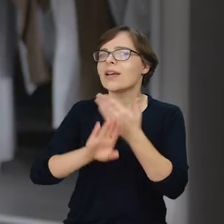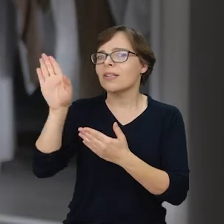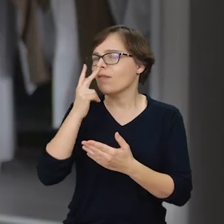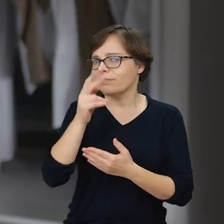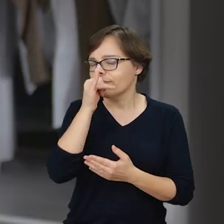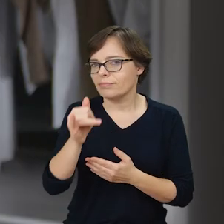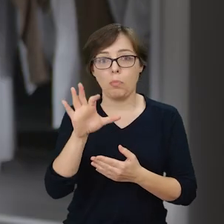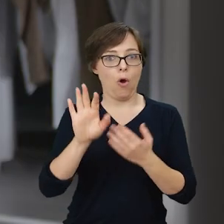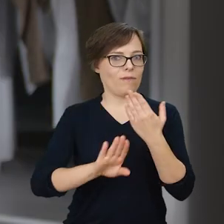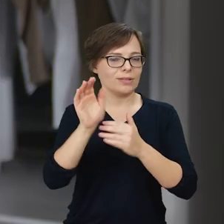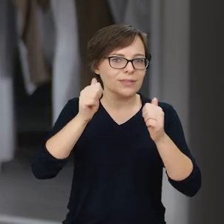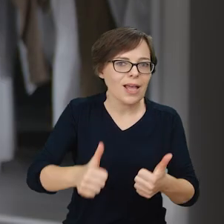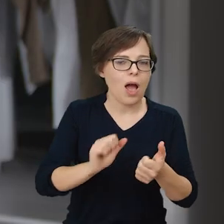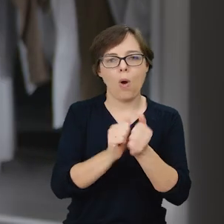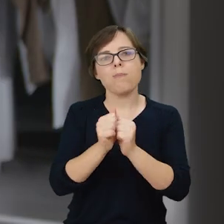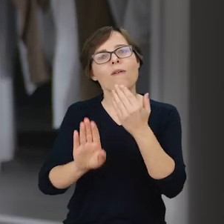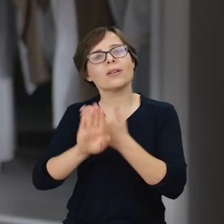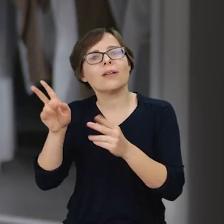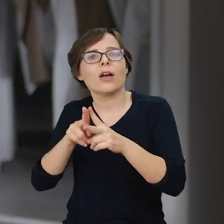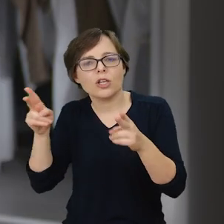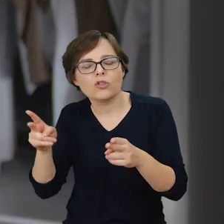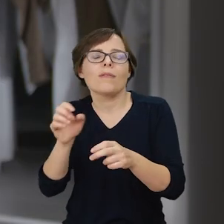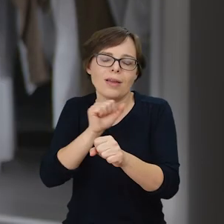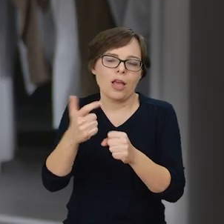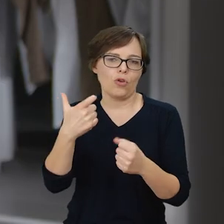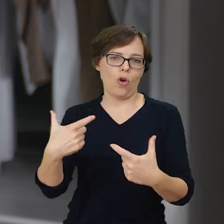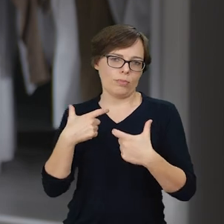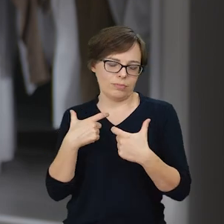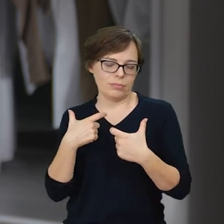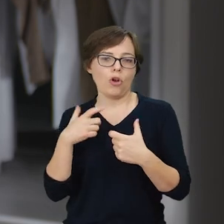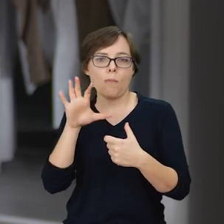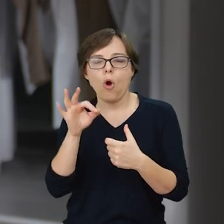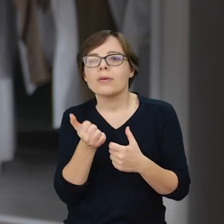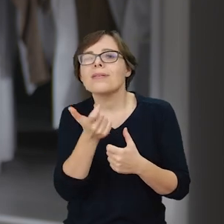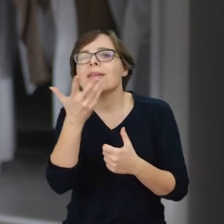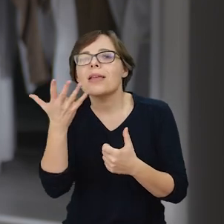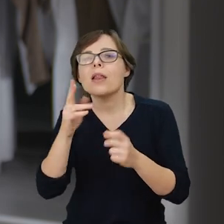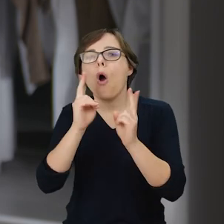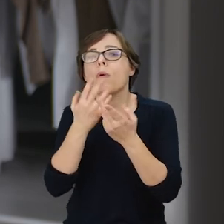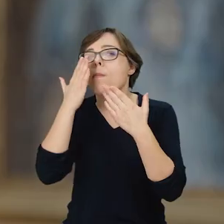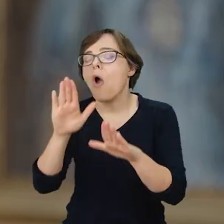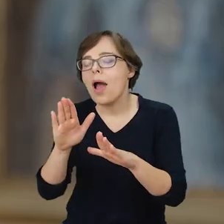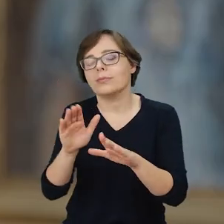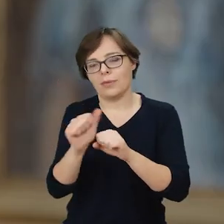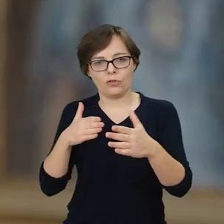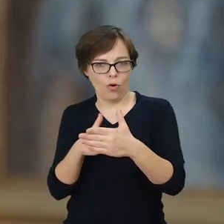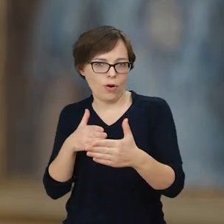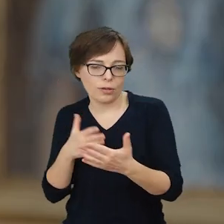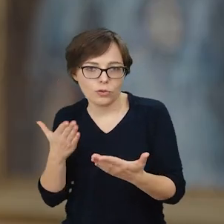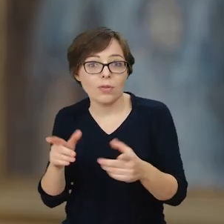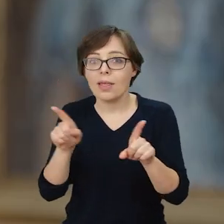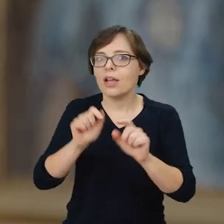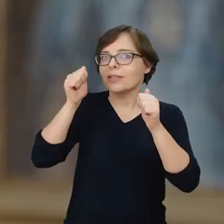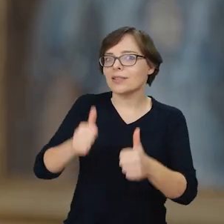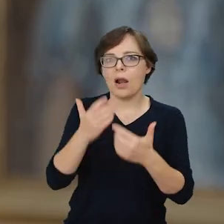wystawa stała czy wystawy czasowe mają swoje ograniczenia. Możemy pokazać określoną liczbę obiektów, one nie mogą też często być